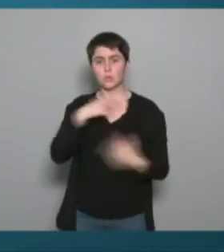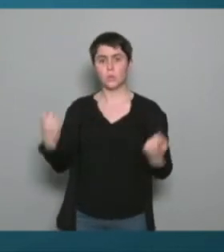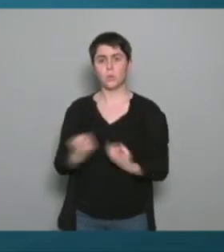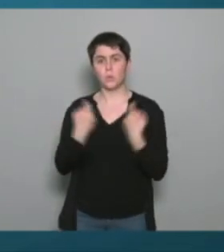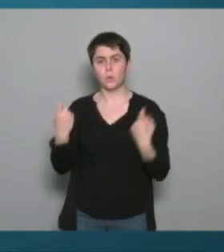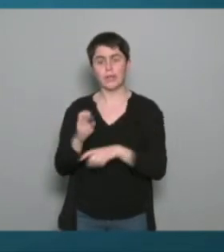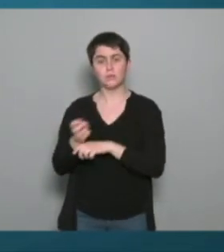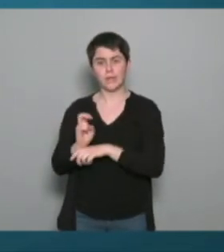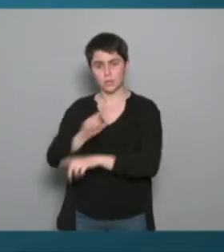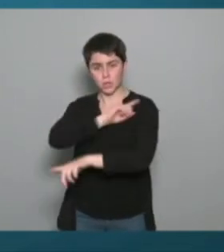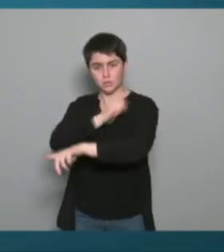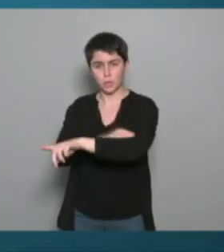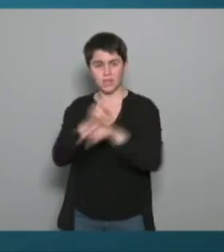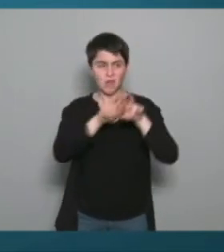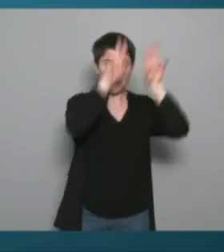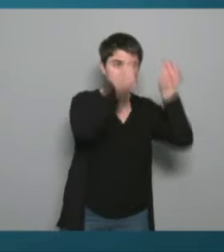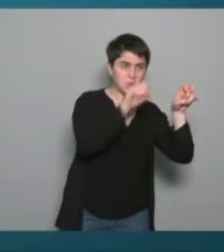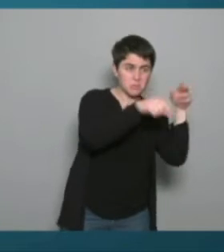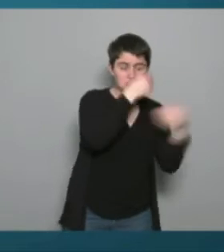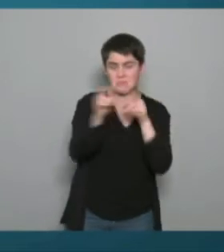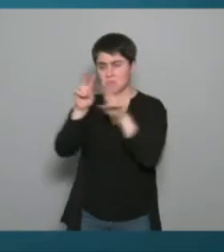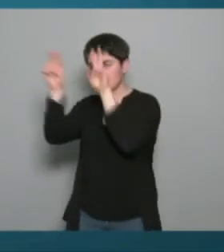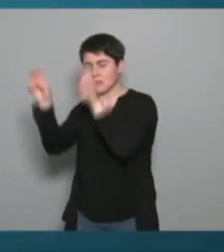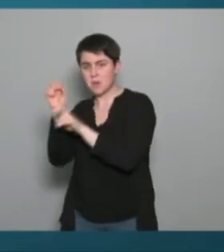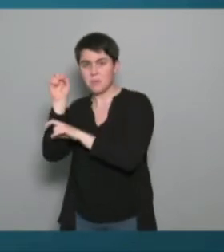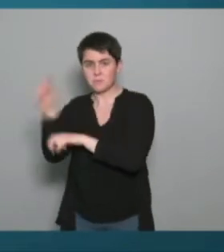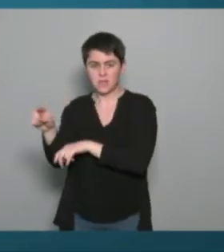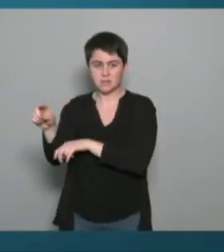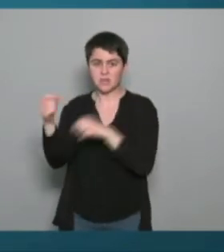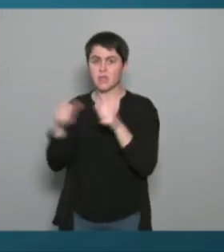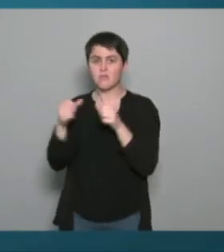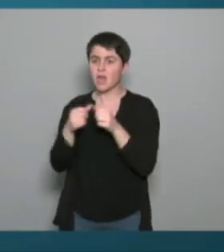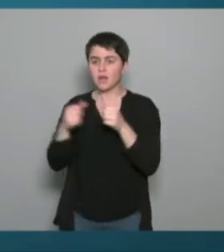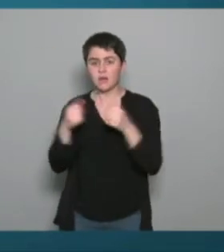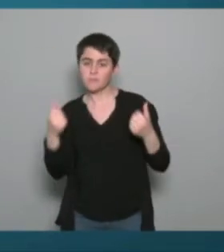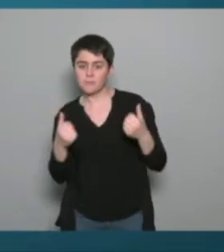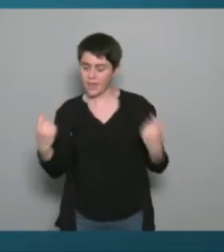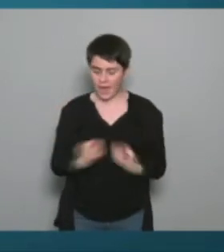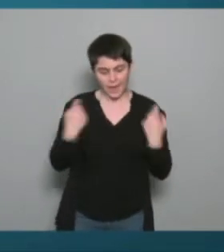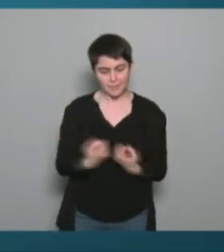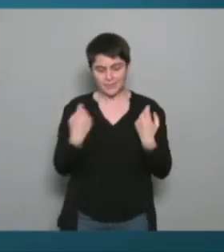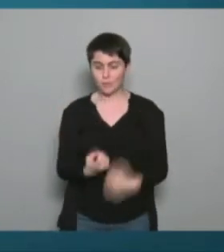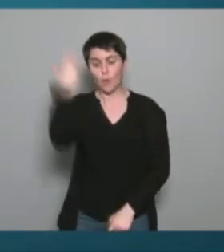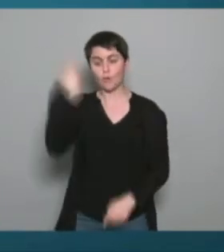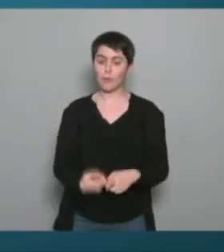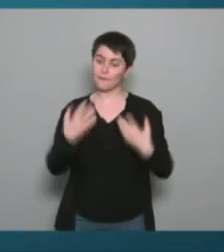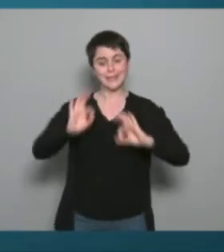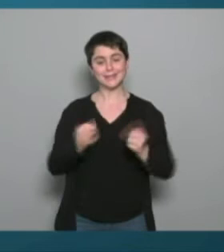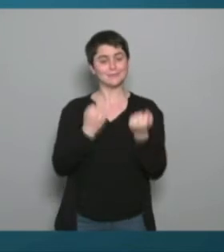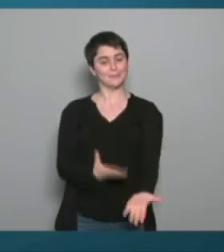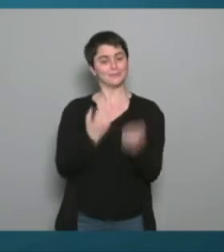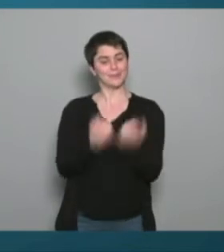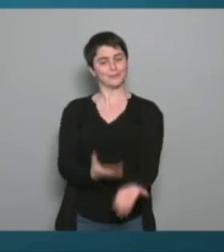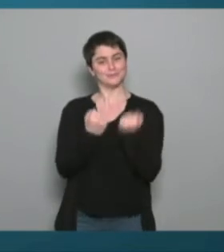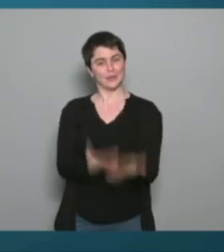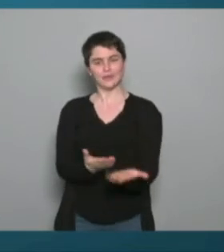travailler au-delà des trois séries des 10 répétitions on travaille avec des êtres humains donc il faut